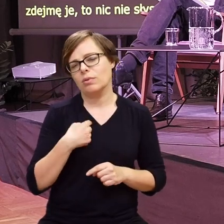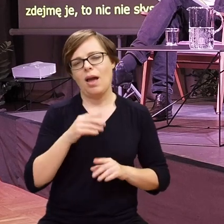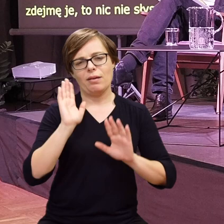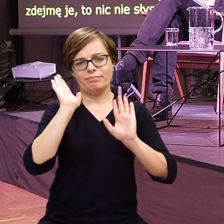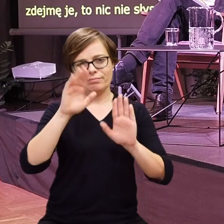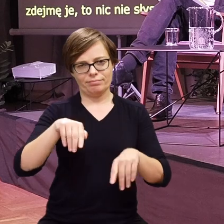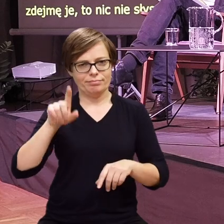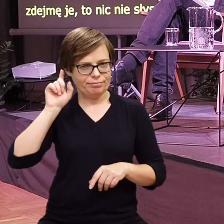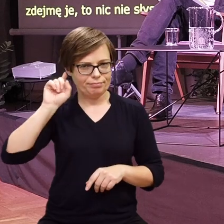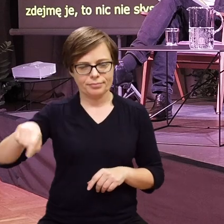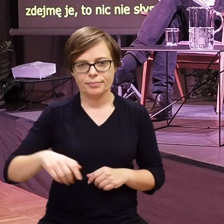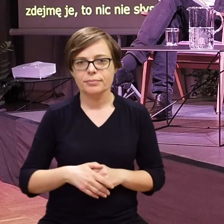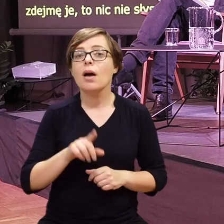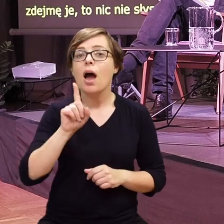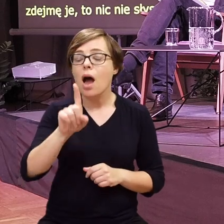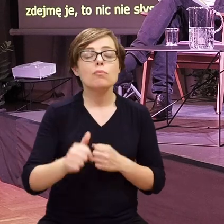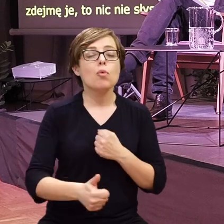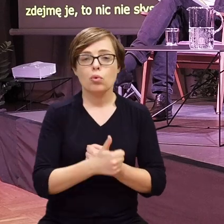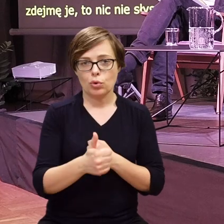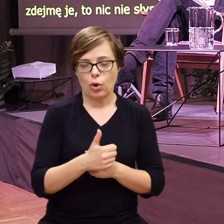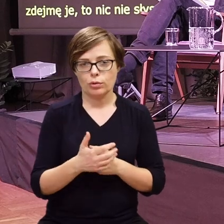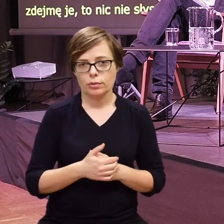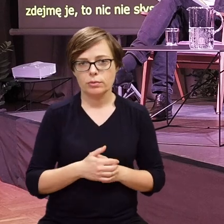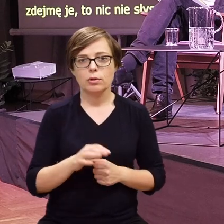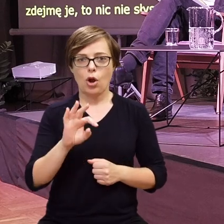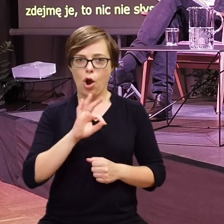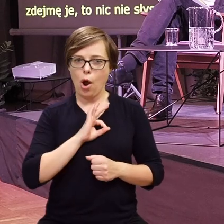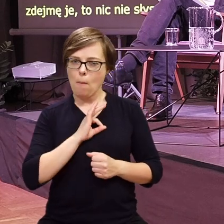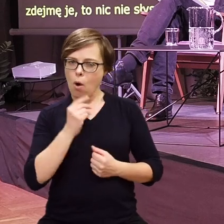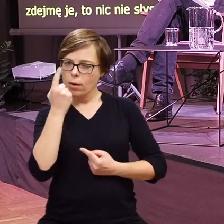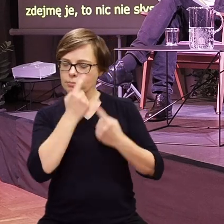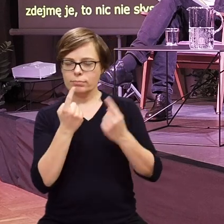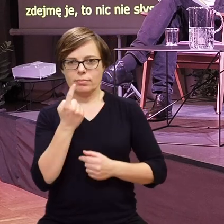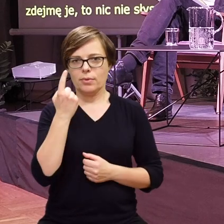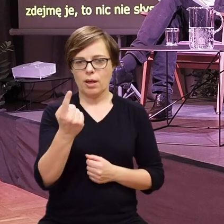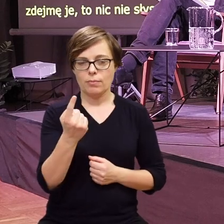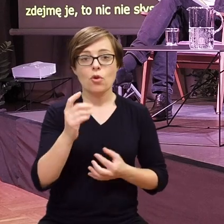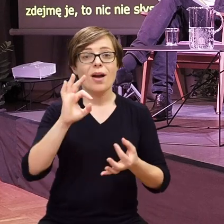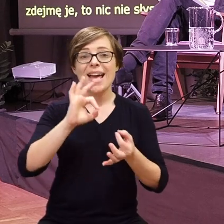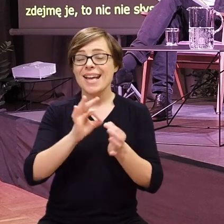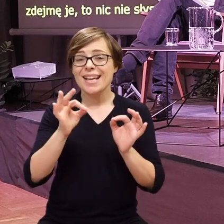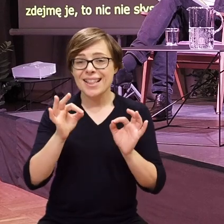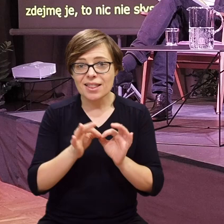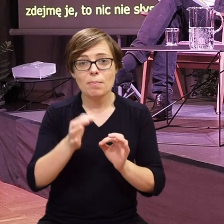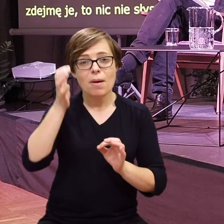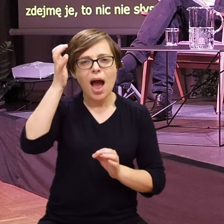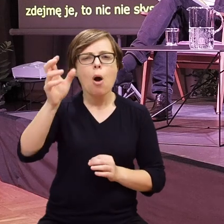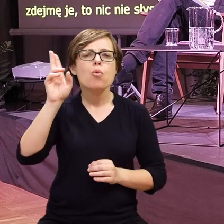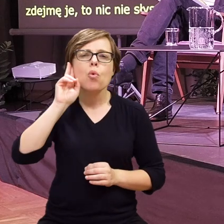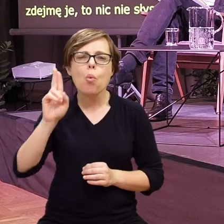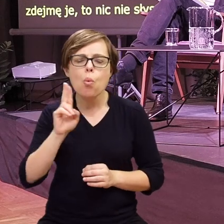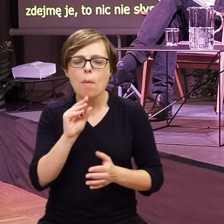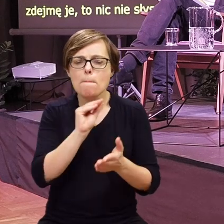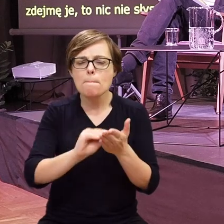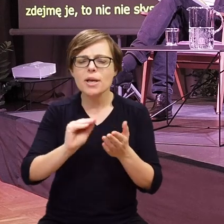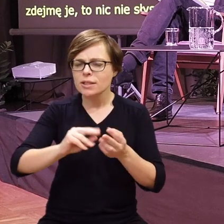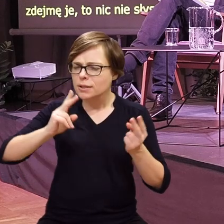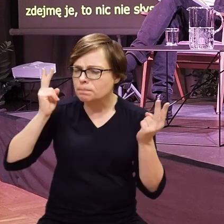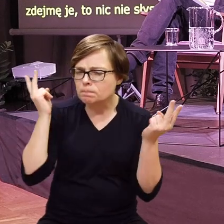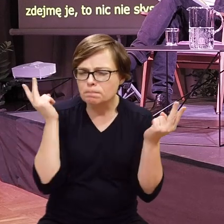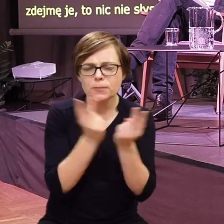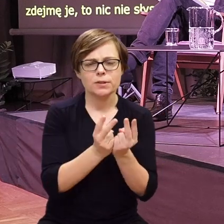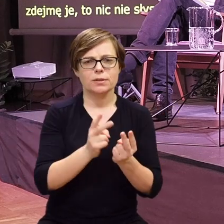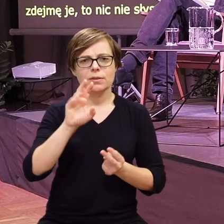puszczam koło uszu. O co chodzi? Moja refleksja jest jedna. Gdyby głuchy autor napisał dokładnie tak